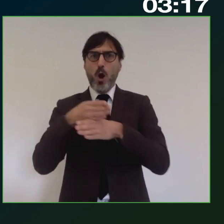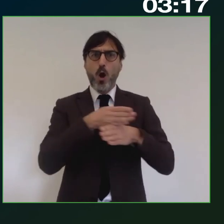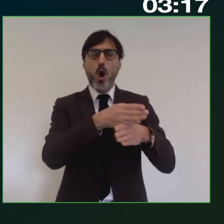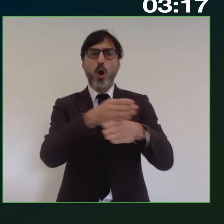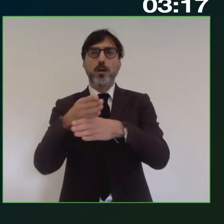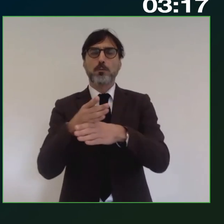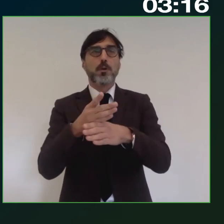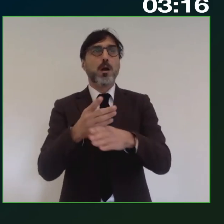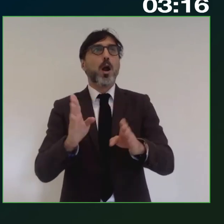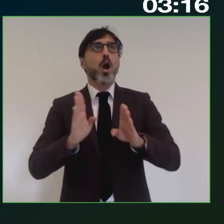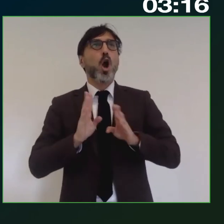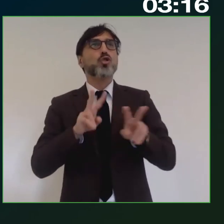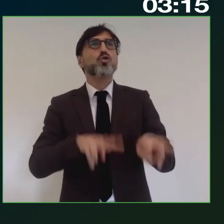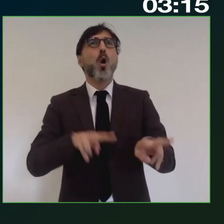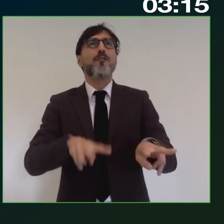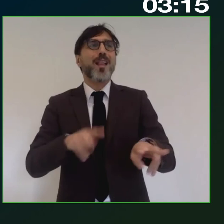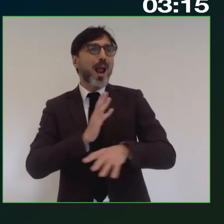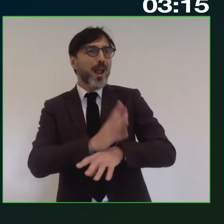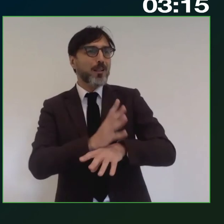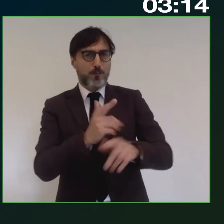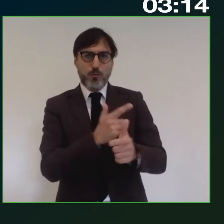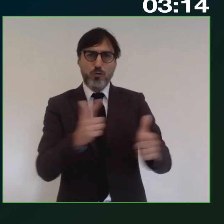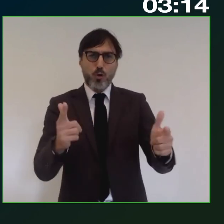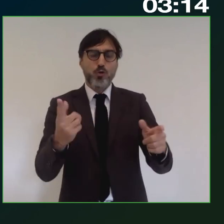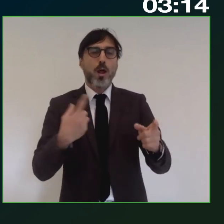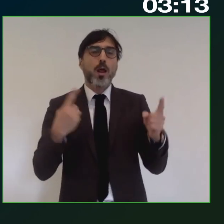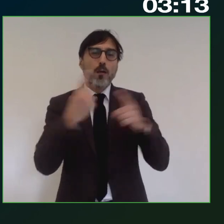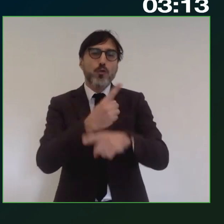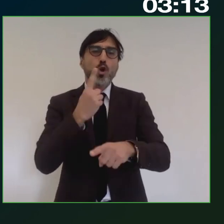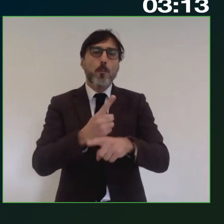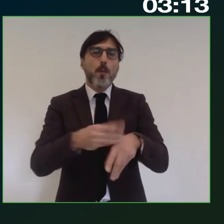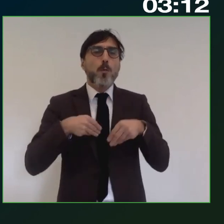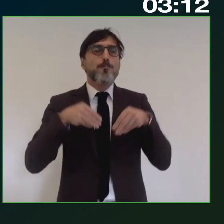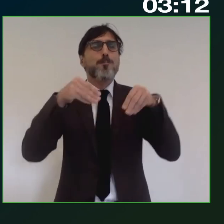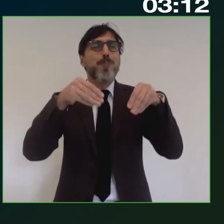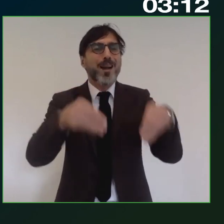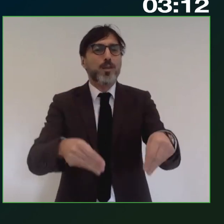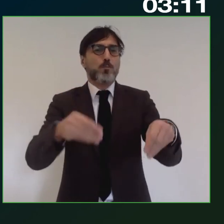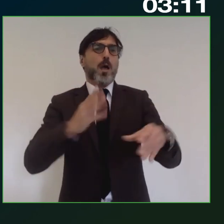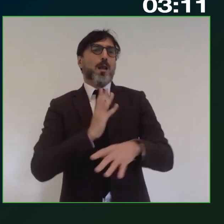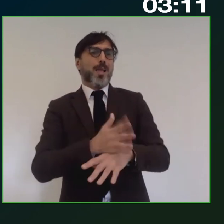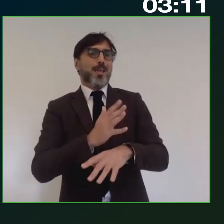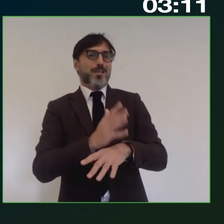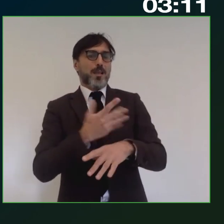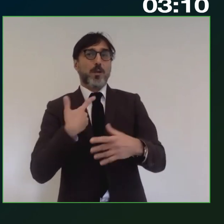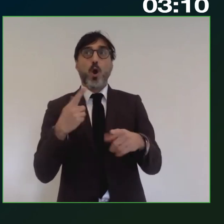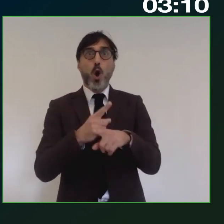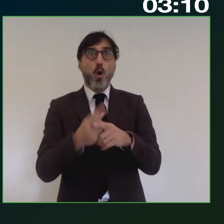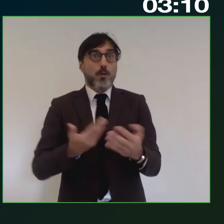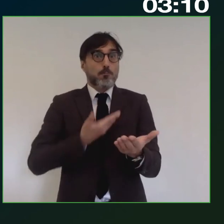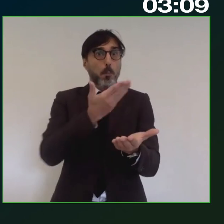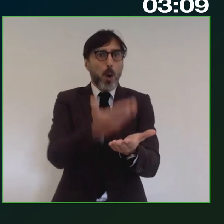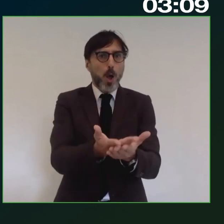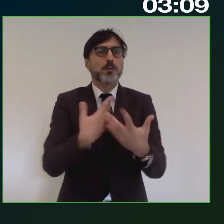sorvegliare degli interventi quanto piuttosto di partecipare agli interventi sia in termini di proposizione sia in termini di attuazione ora